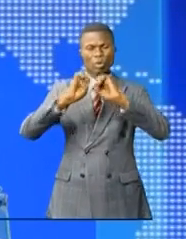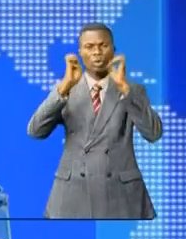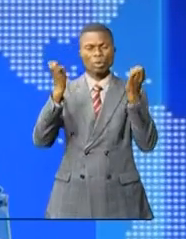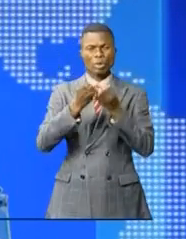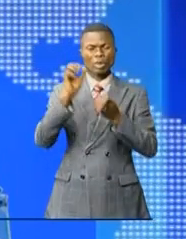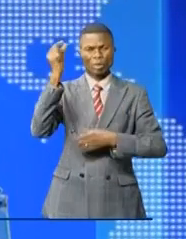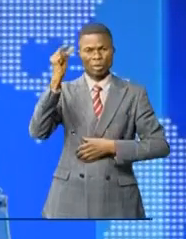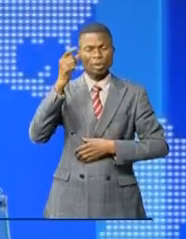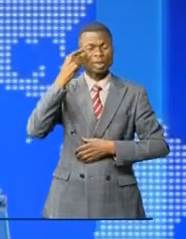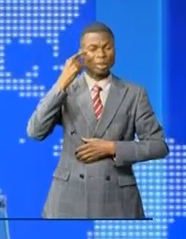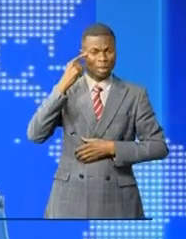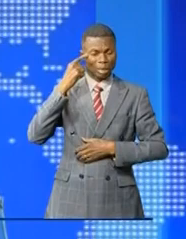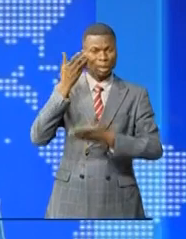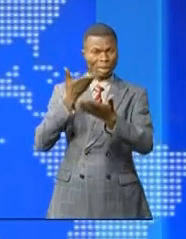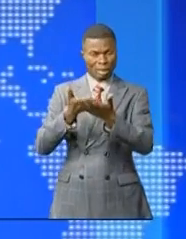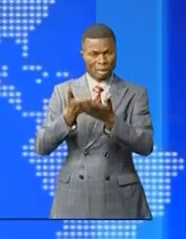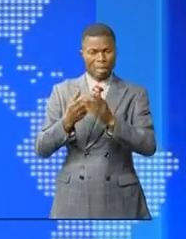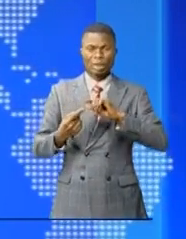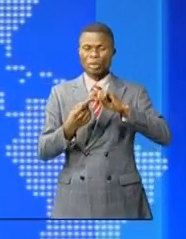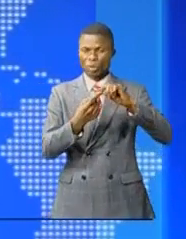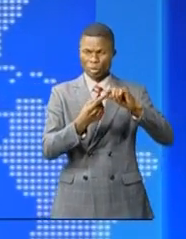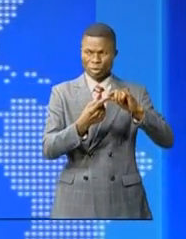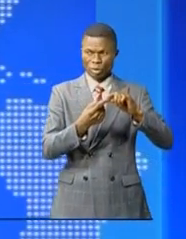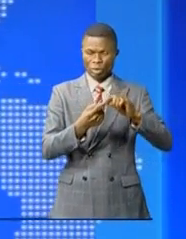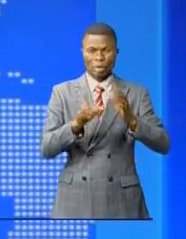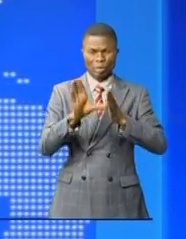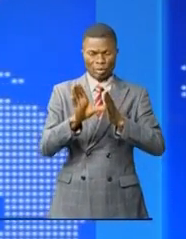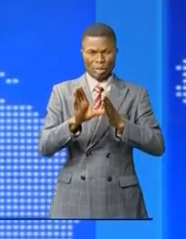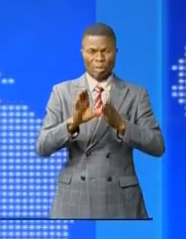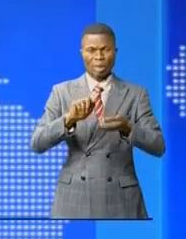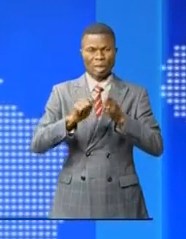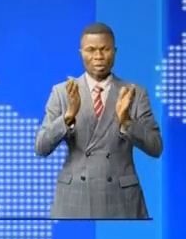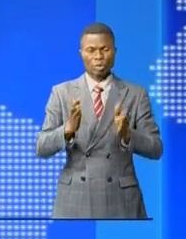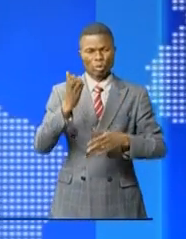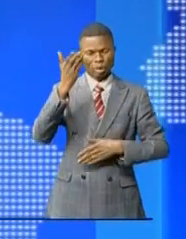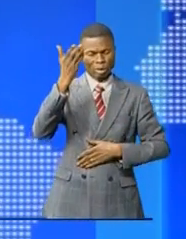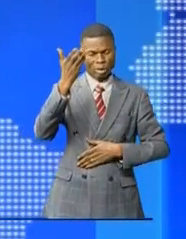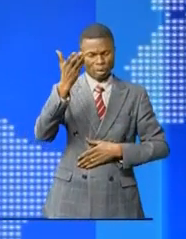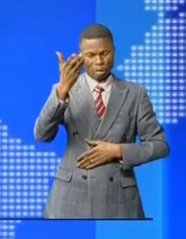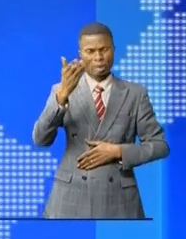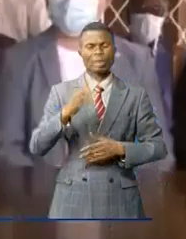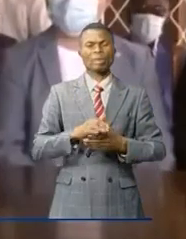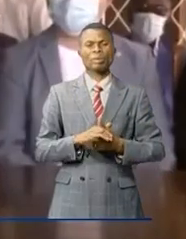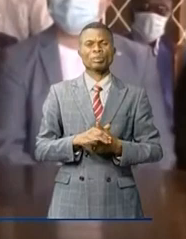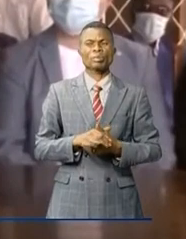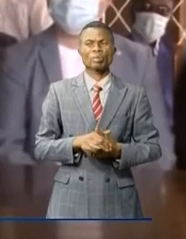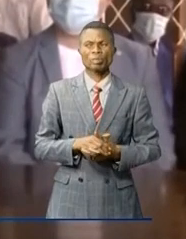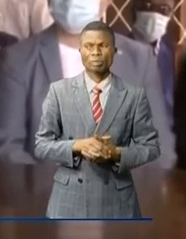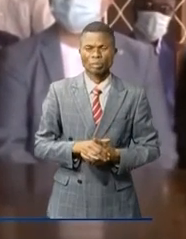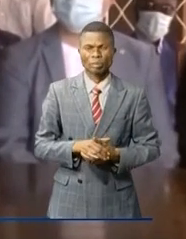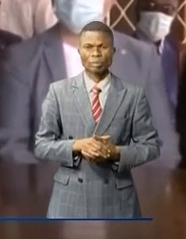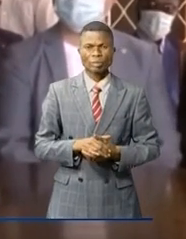minière chinoise fera-t-elle exception ? Images et commentaires dans ce reportage que nous propose Cédric et Nina. La